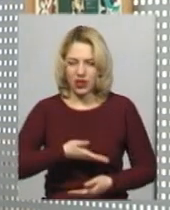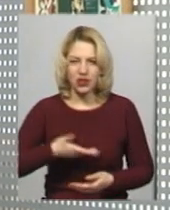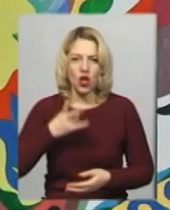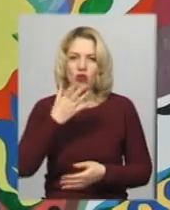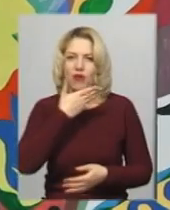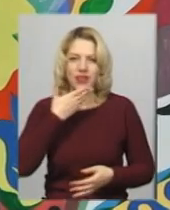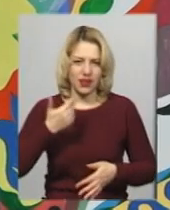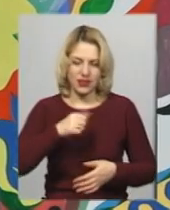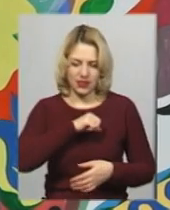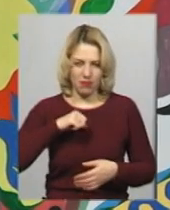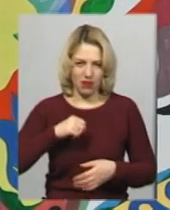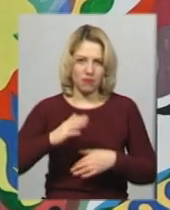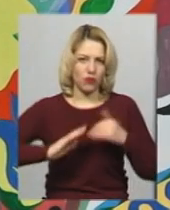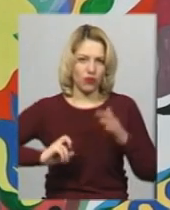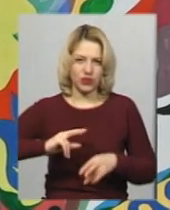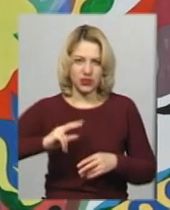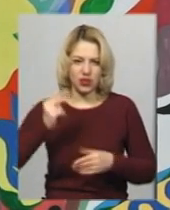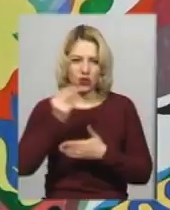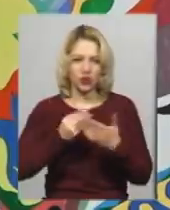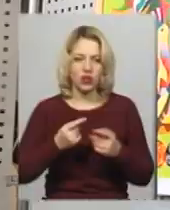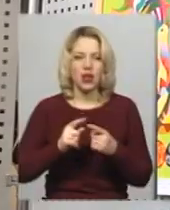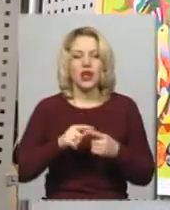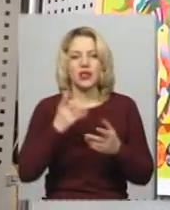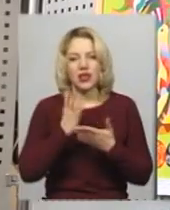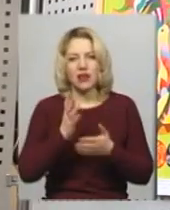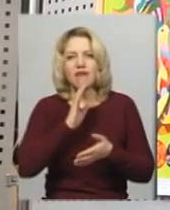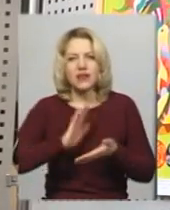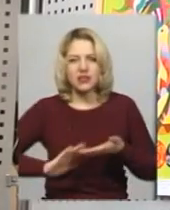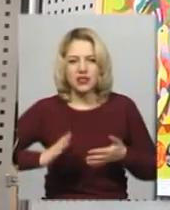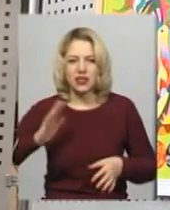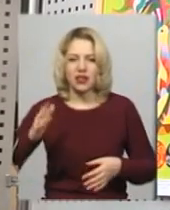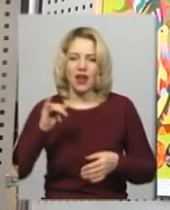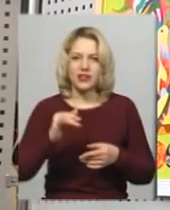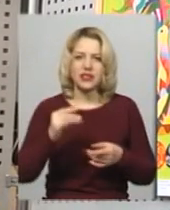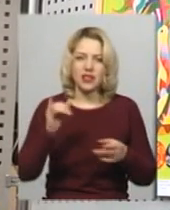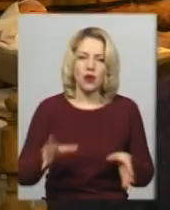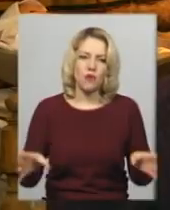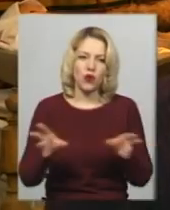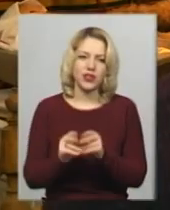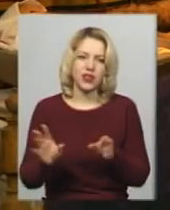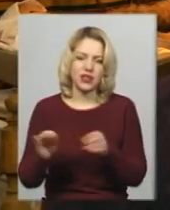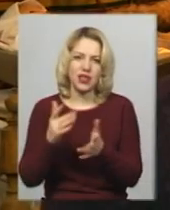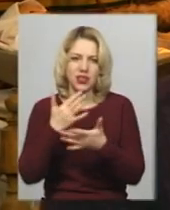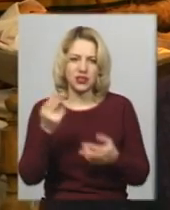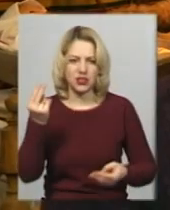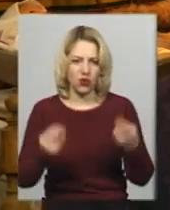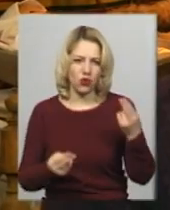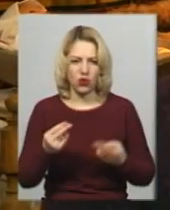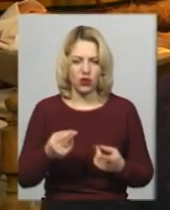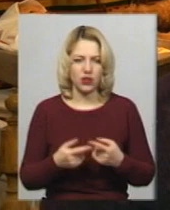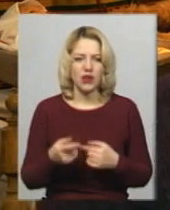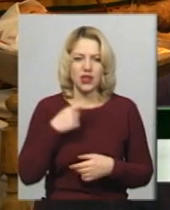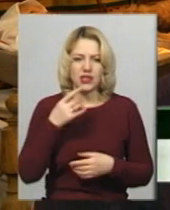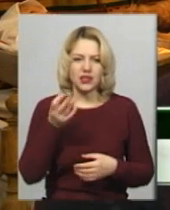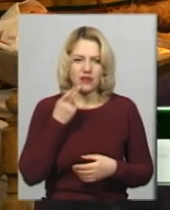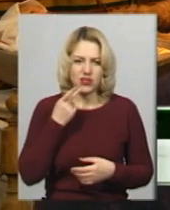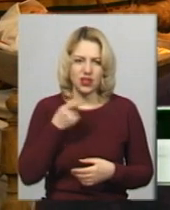За її словами, самчиківський розпис відрізняється яскравістю, рваними лініями та поєднанням непоєднуваних кольорів. Завжди казала, давайте